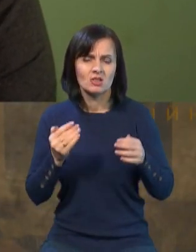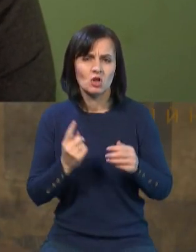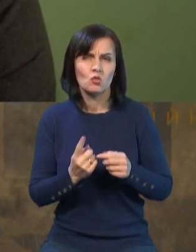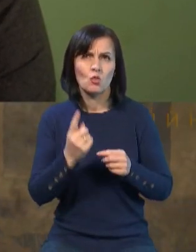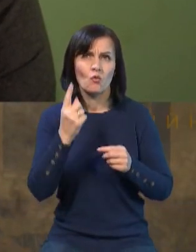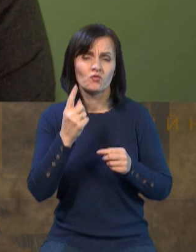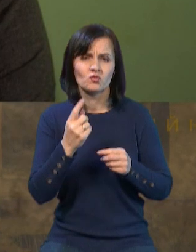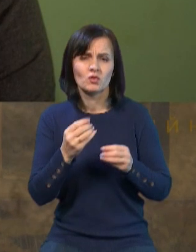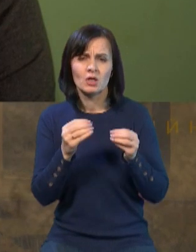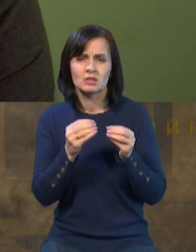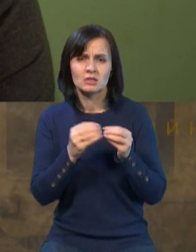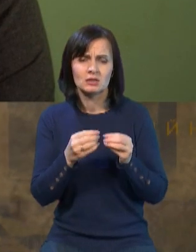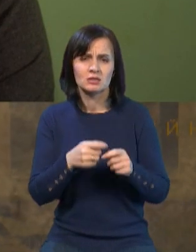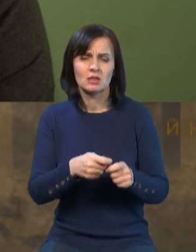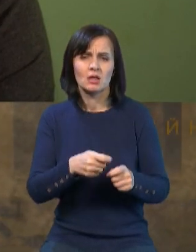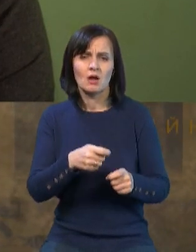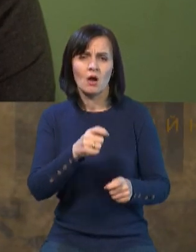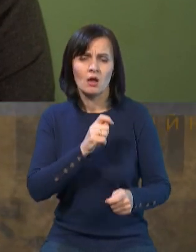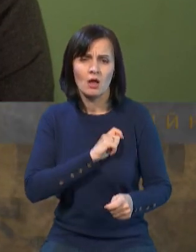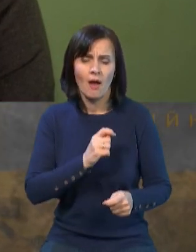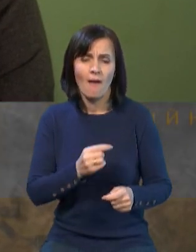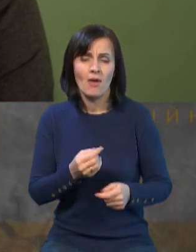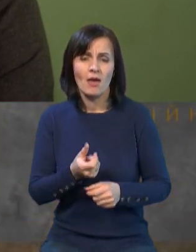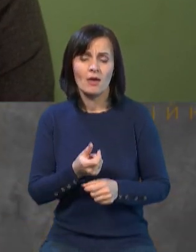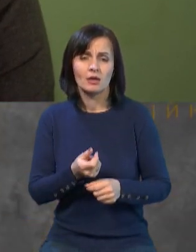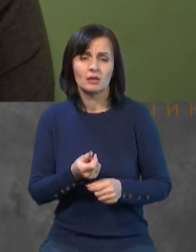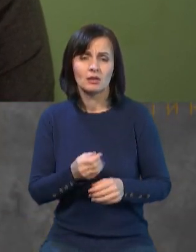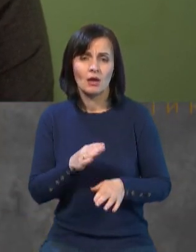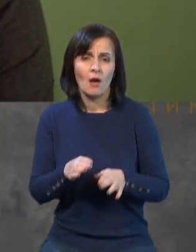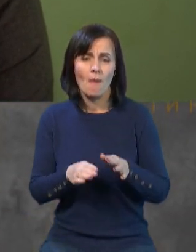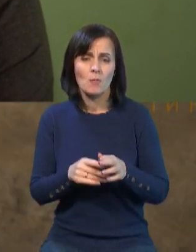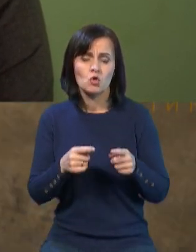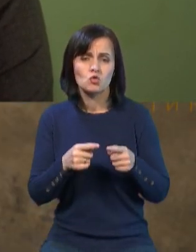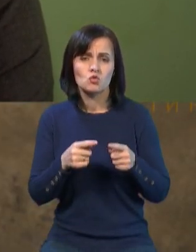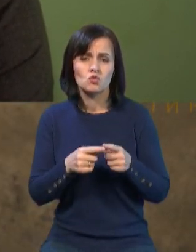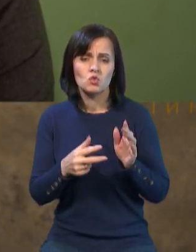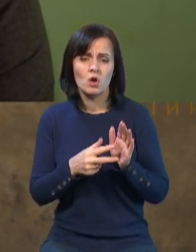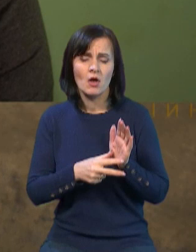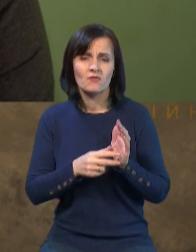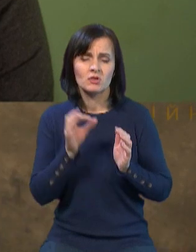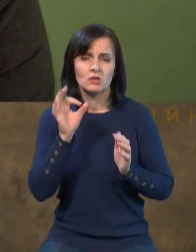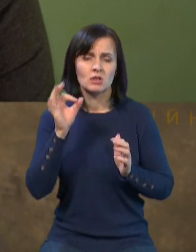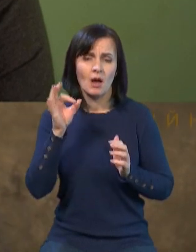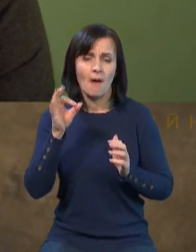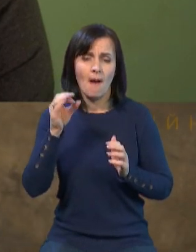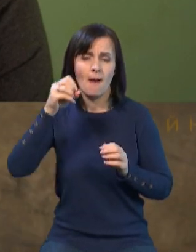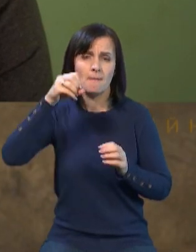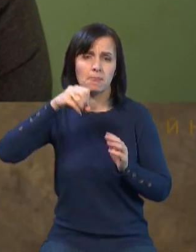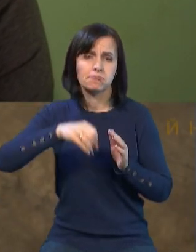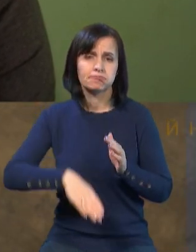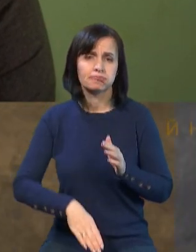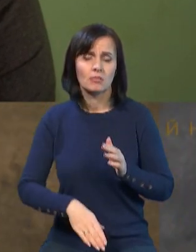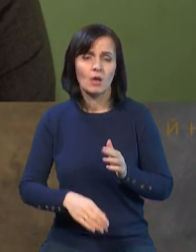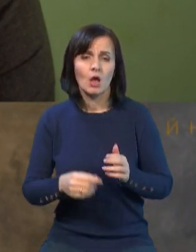під кутом 80-90 градусів просто падає на ціль. І в випадку, коли мова йде про оборону, наприклад, міста,